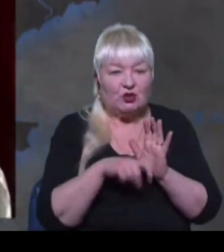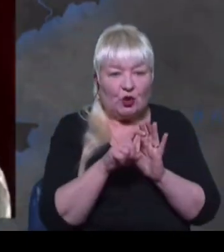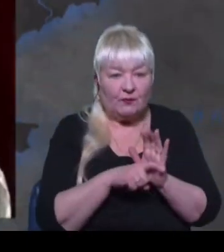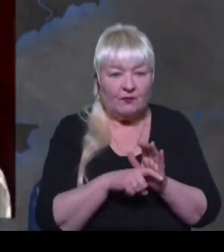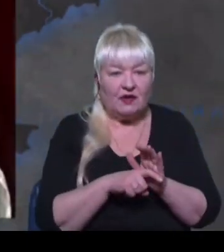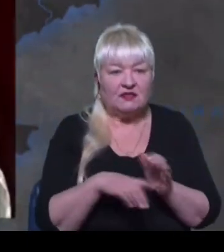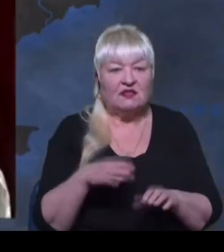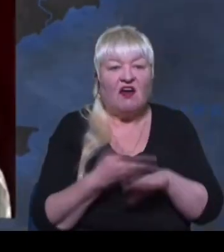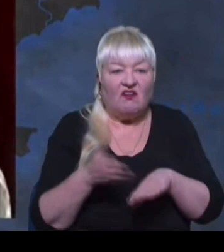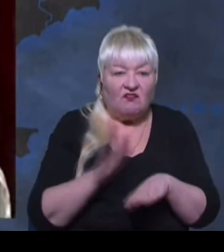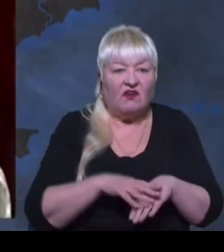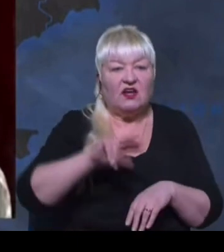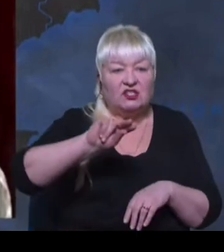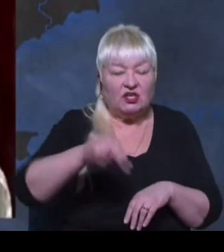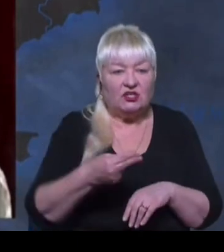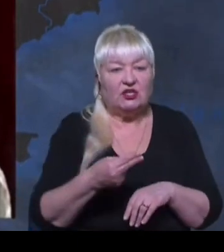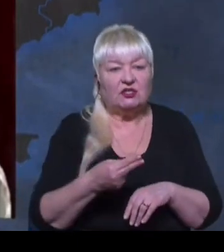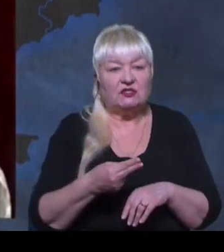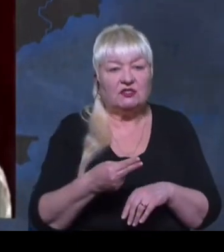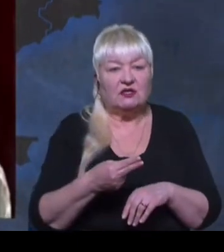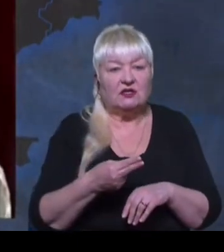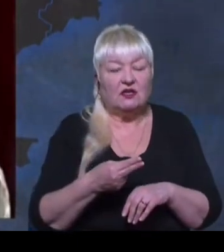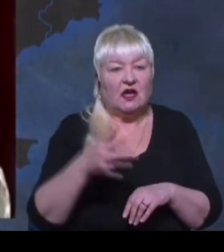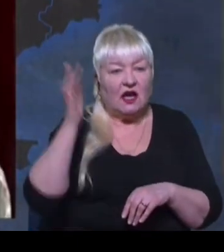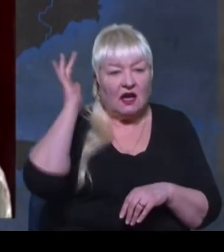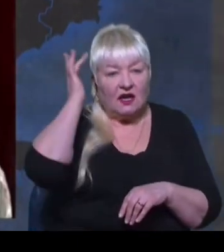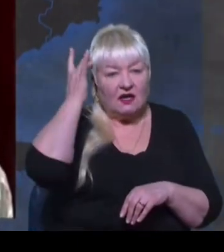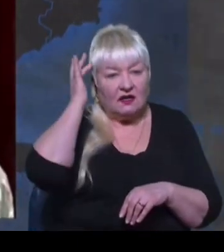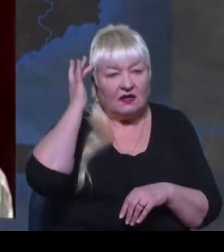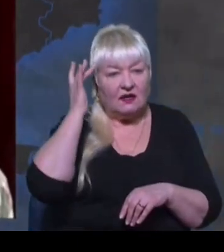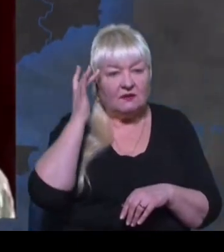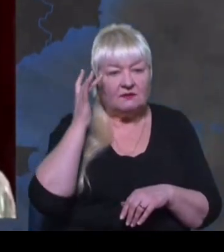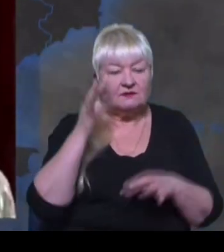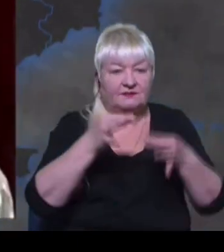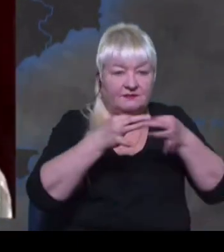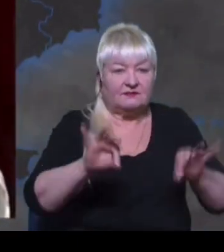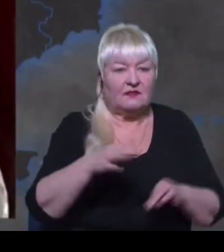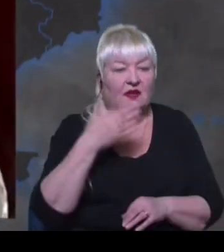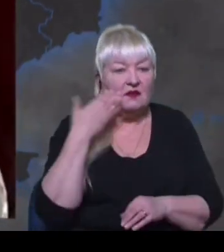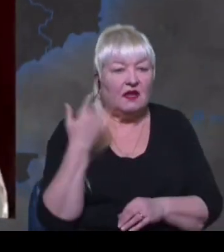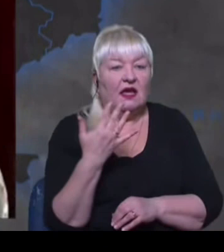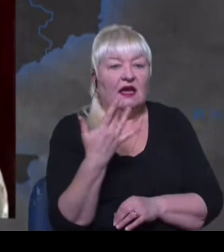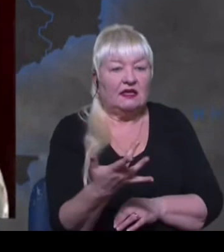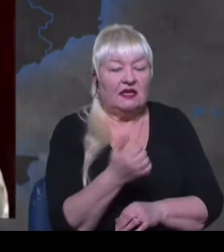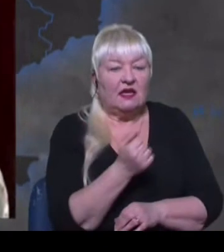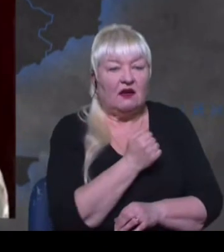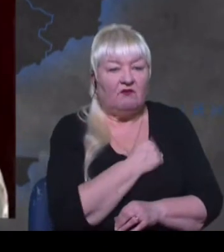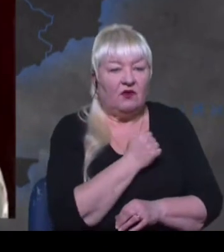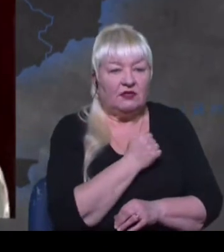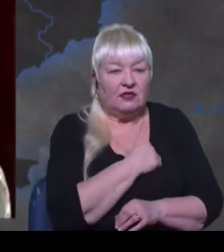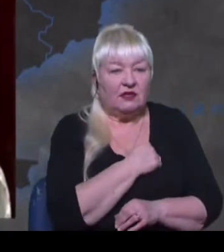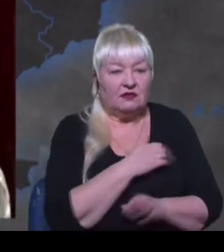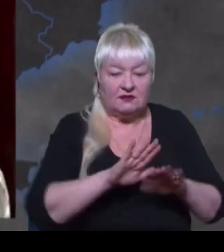важче, ніж взяти Крим. Підкреслють. Набагато важче. Крим взяти легше. Кілька буквально воєнних тез. Виношу задушки